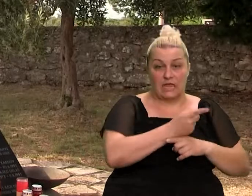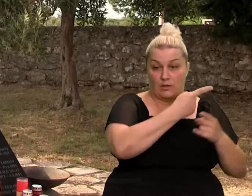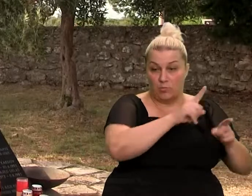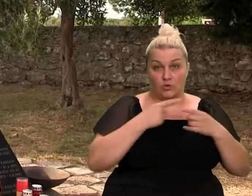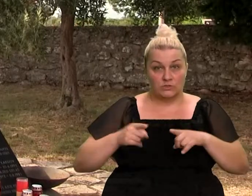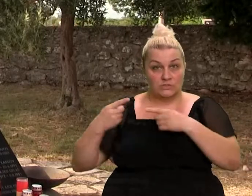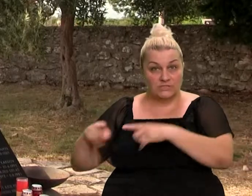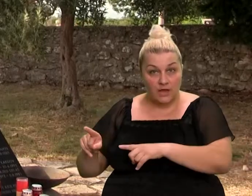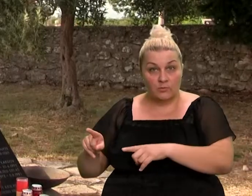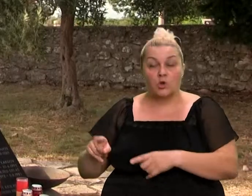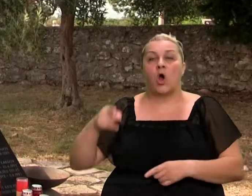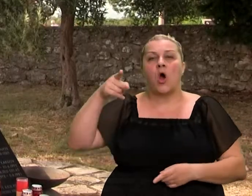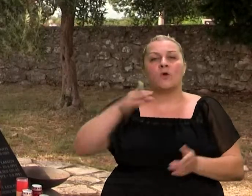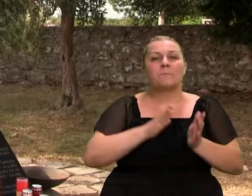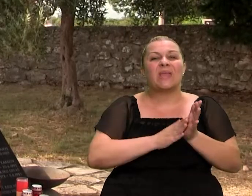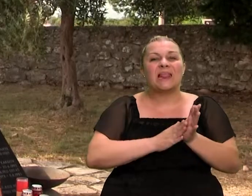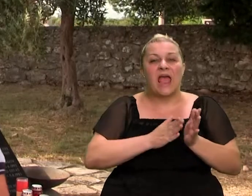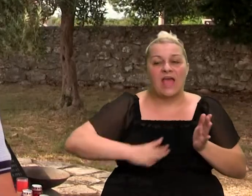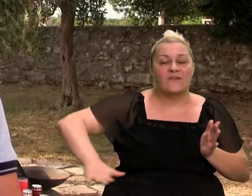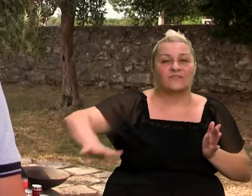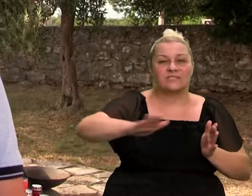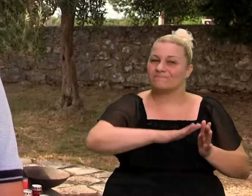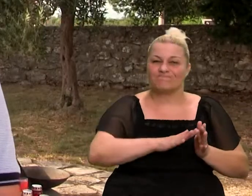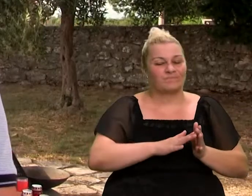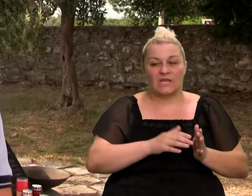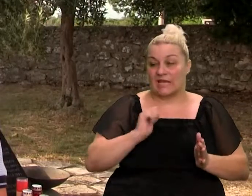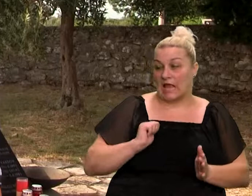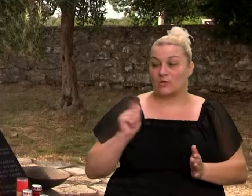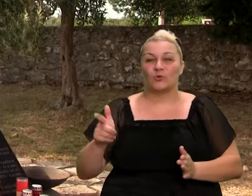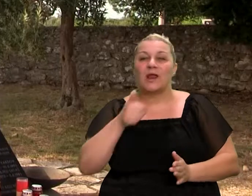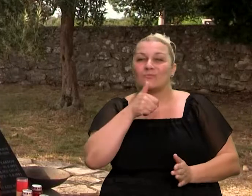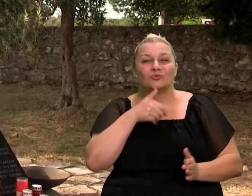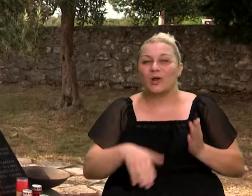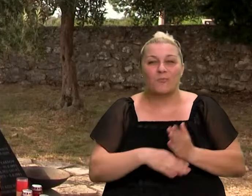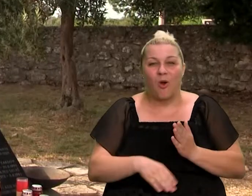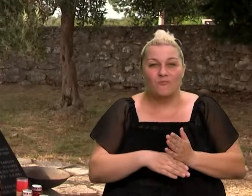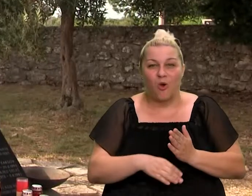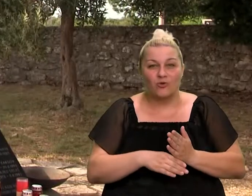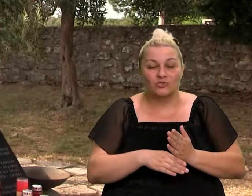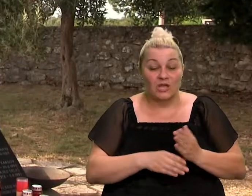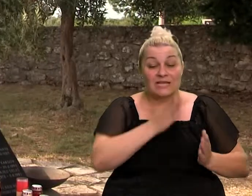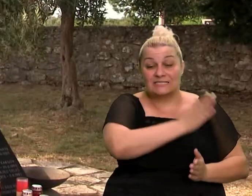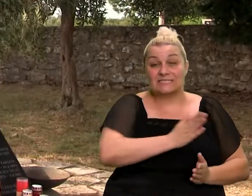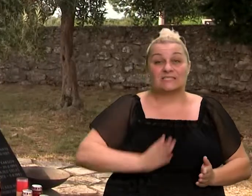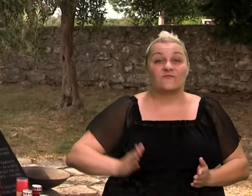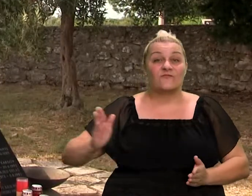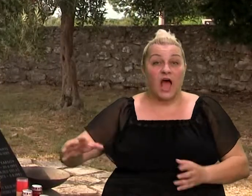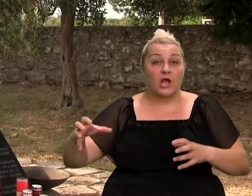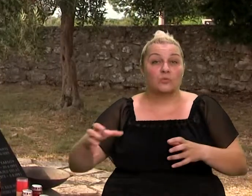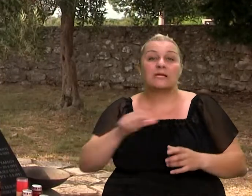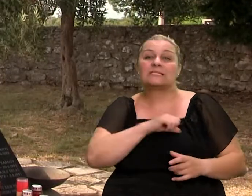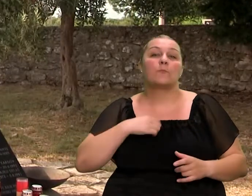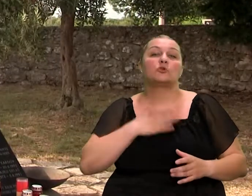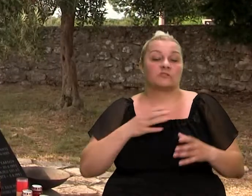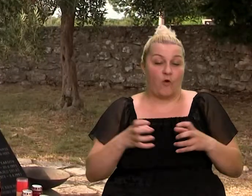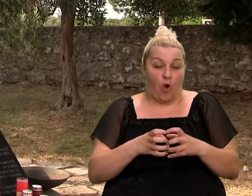Miljevcima je takav teren da se vrlo malo moglo pomoći jednim drugima, znači svak je bija u stvari